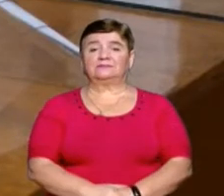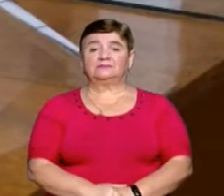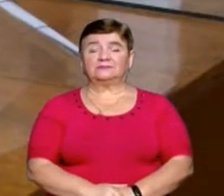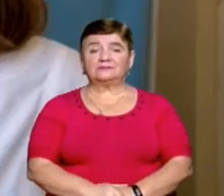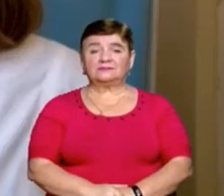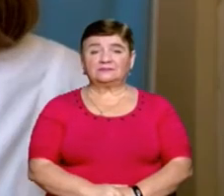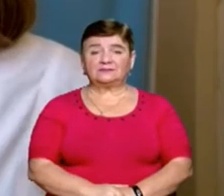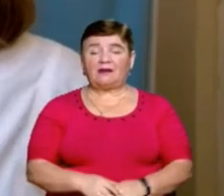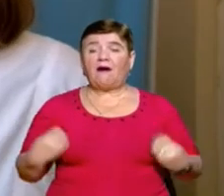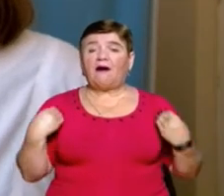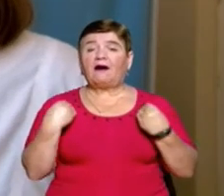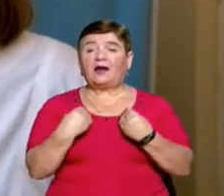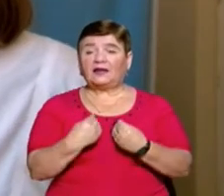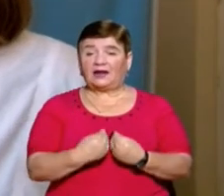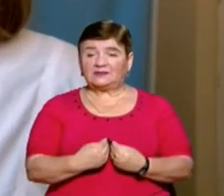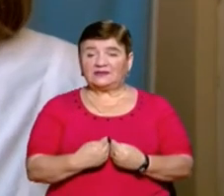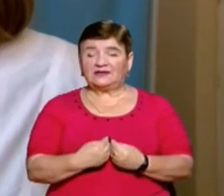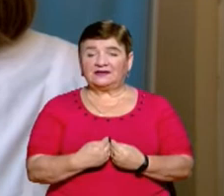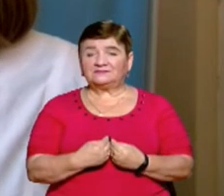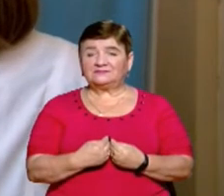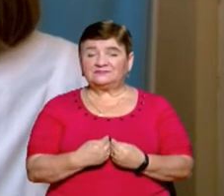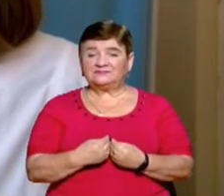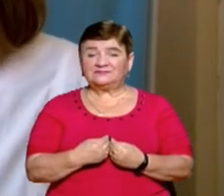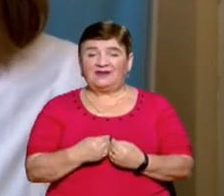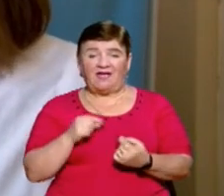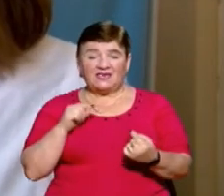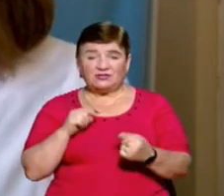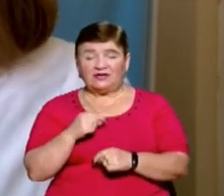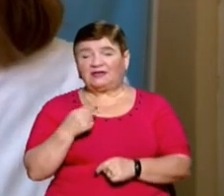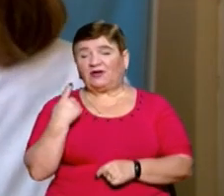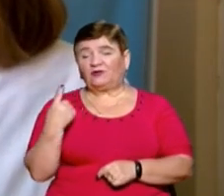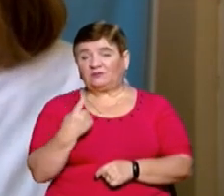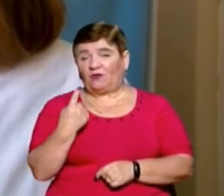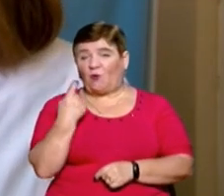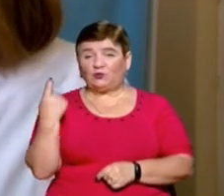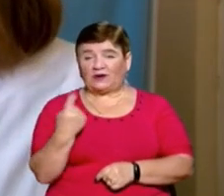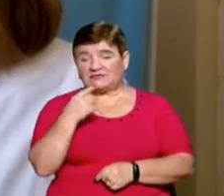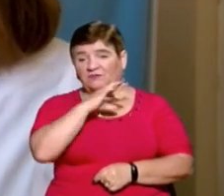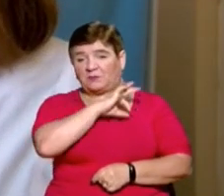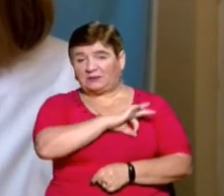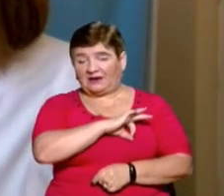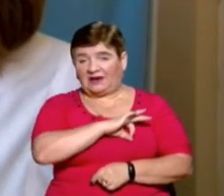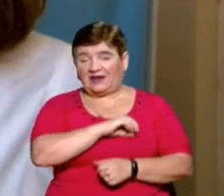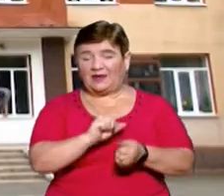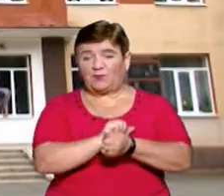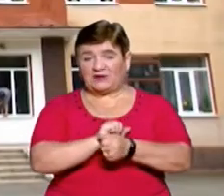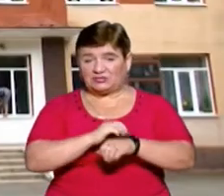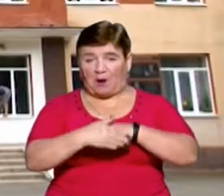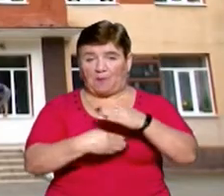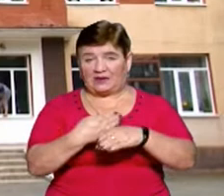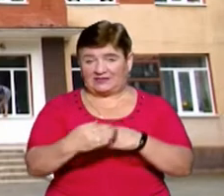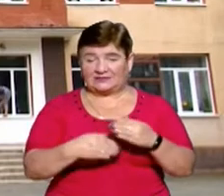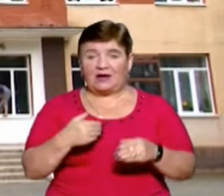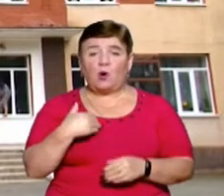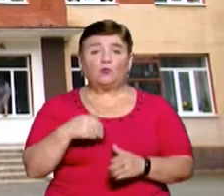халати, ізоляційні, медичні, одноразове випористання, паперові рушнішки та серветки. У старшій